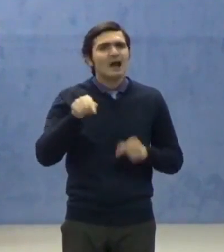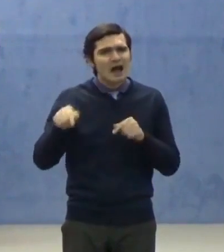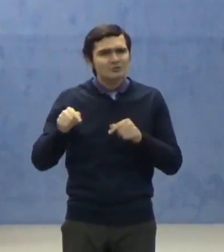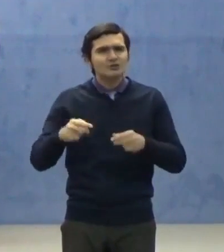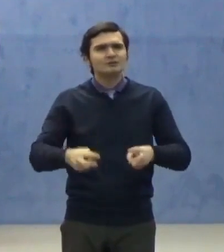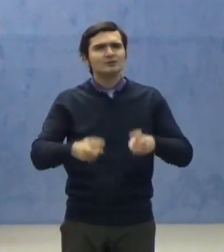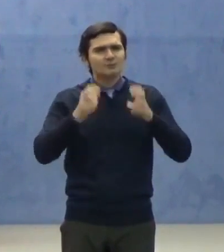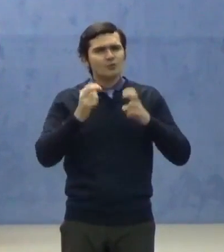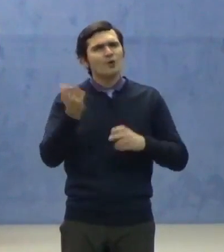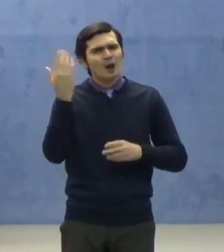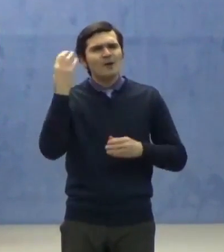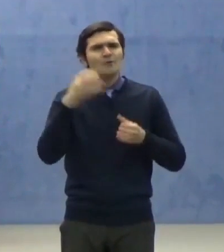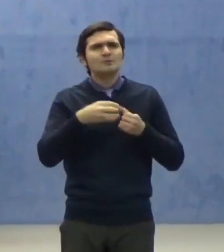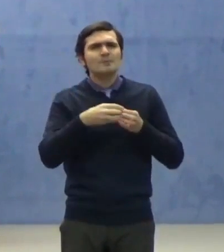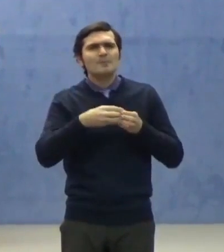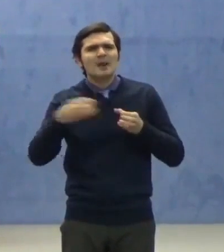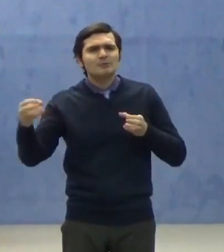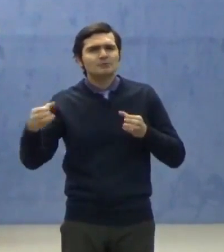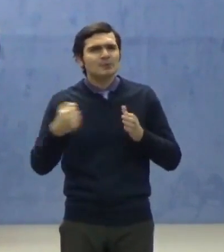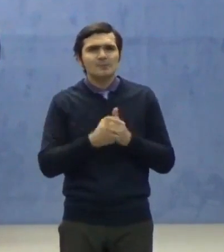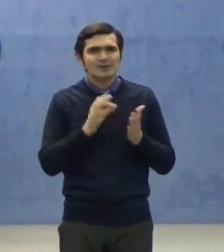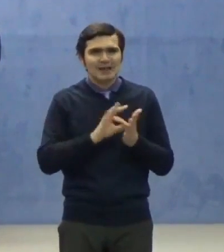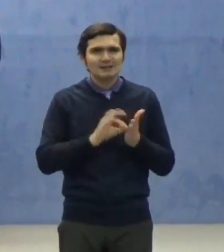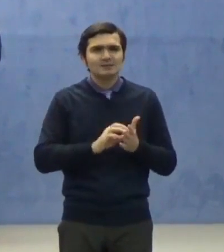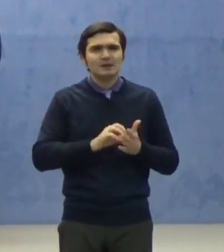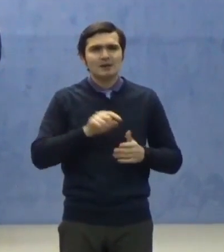prelungite până la această dată.